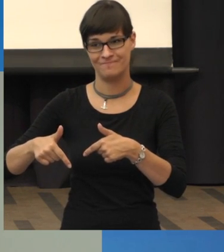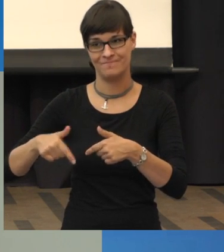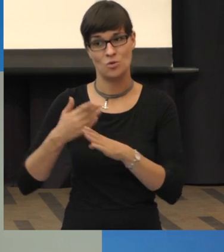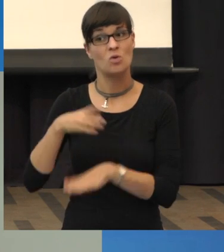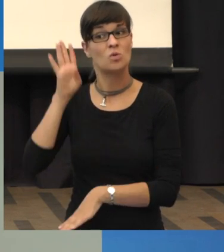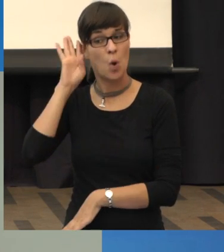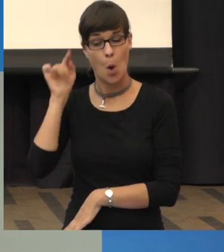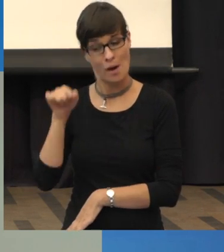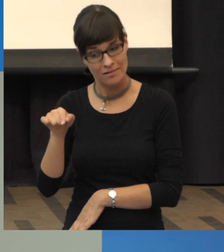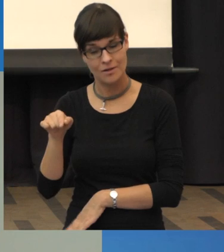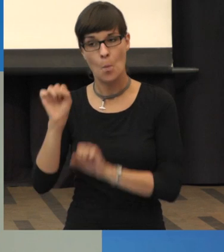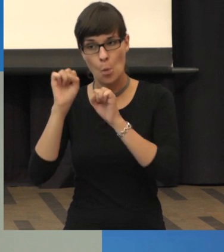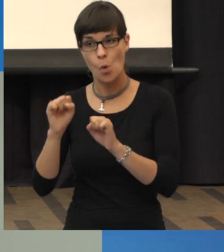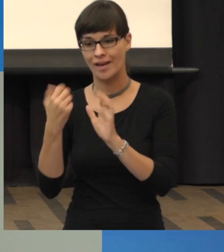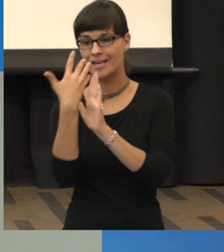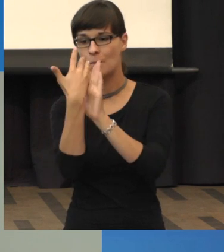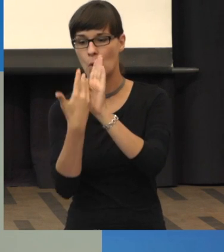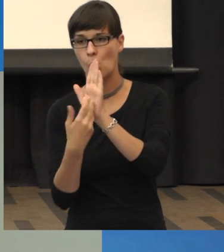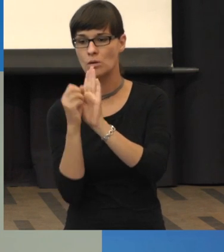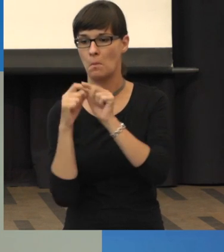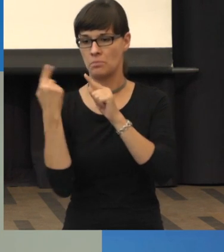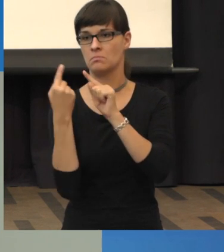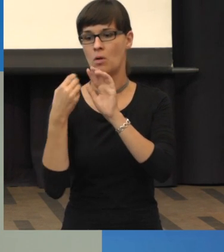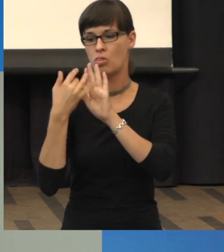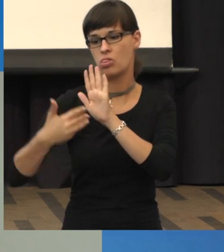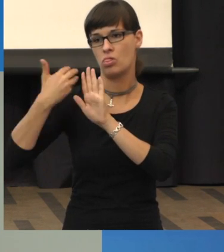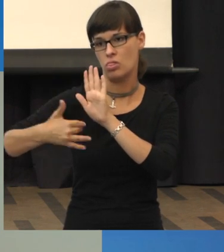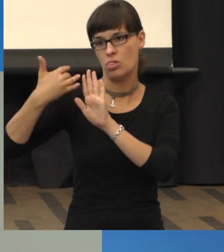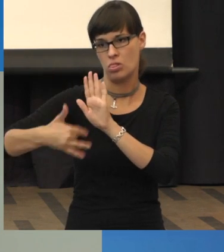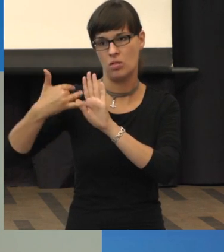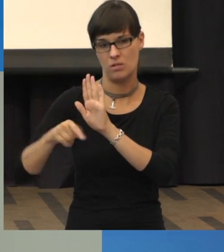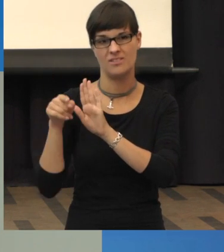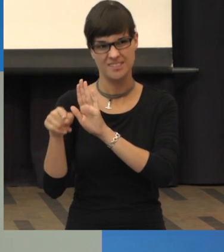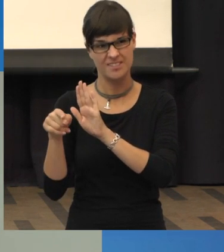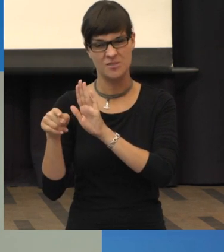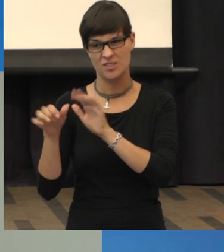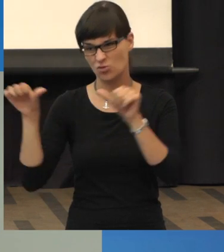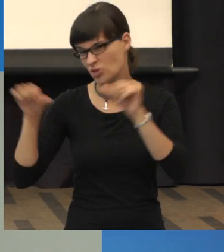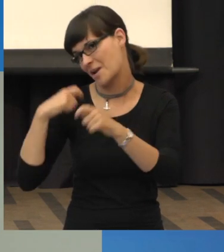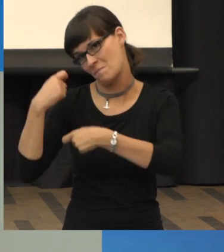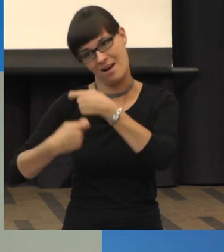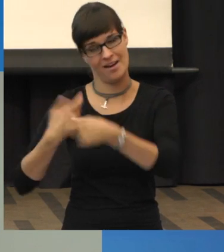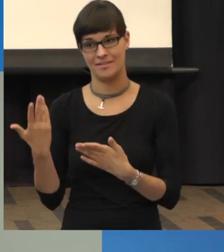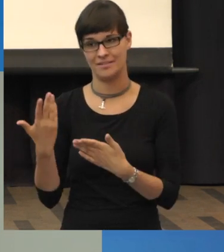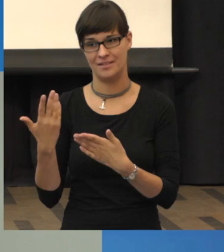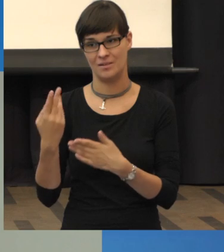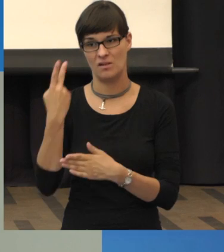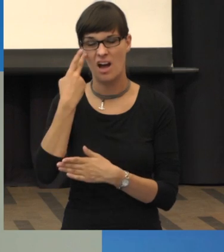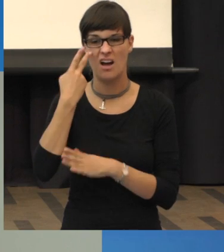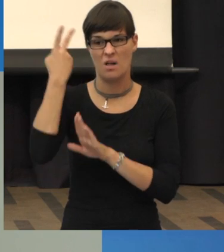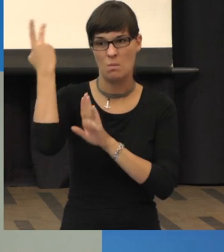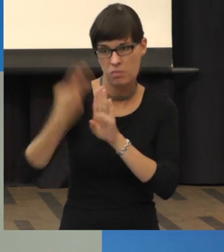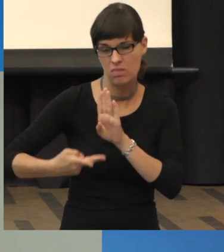zu Blutungen führen und diese Blutungen, die sind dann ja schlecht behandeltbar oder wir haben große Defekte, die